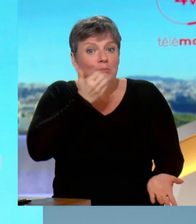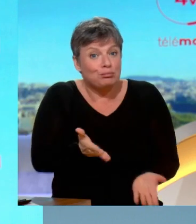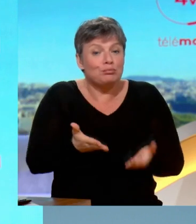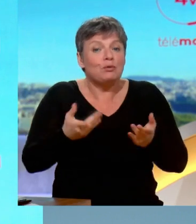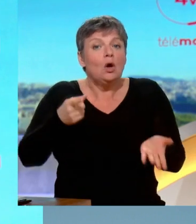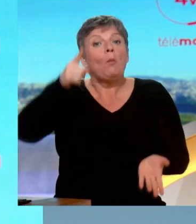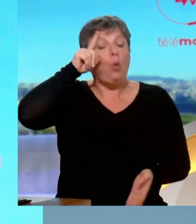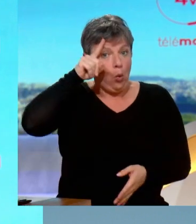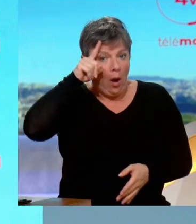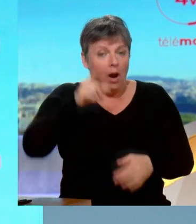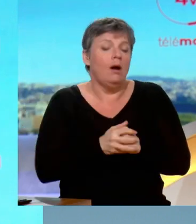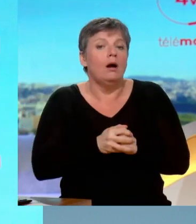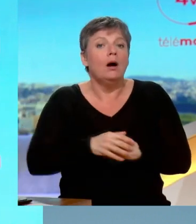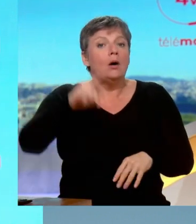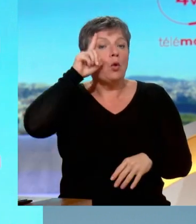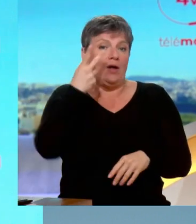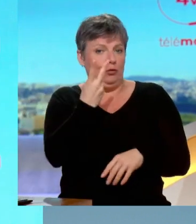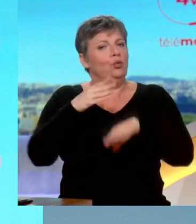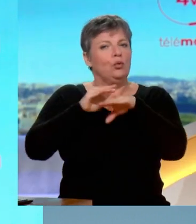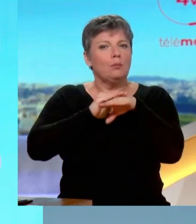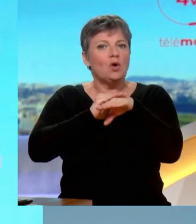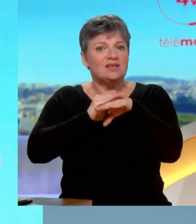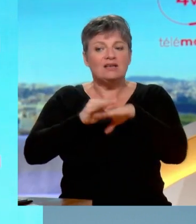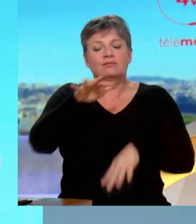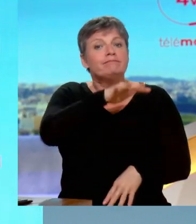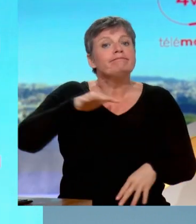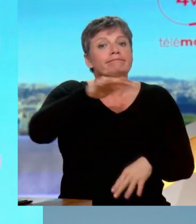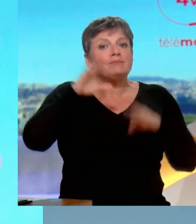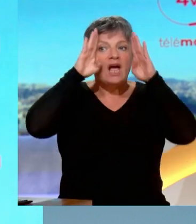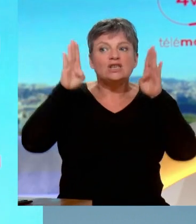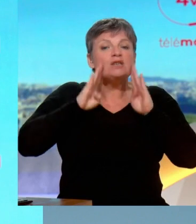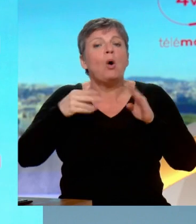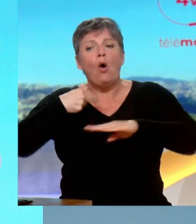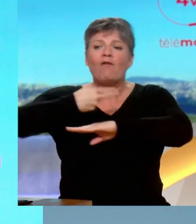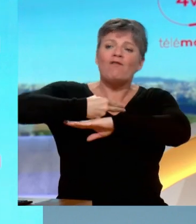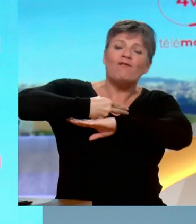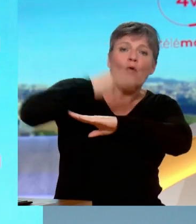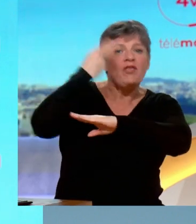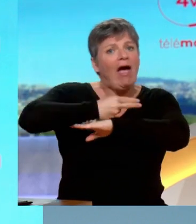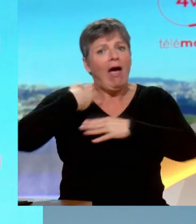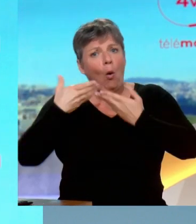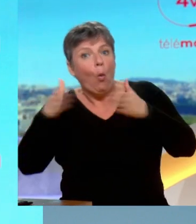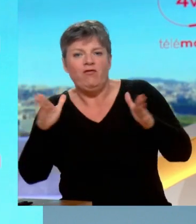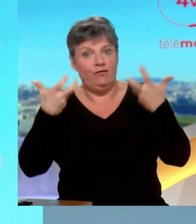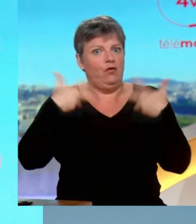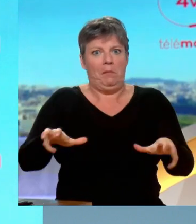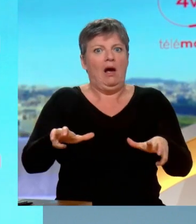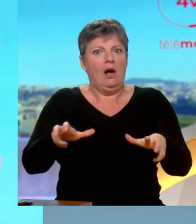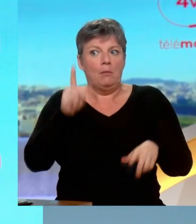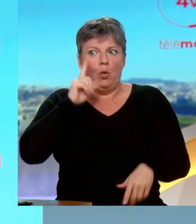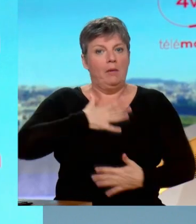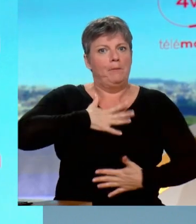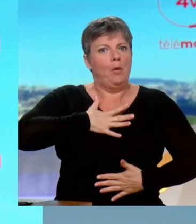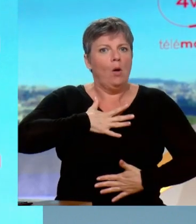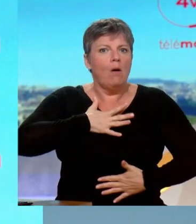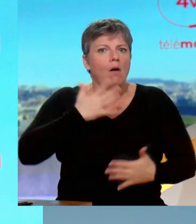raisons principales. C'est que d'une part, les Égyptiens ne veulent pas ouvrir totalement la frontière parce qu'ils ont très peur, ils